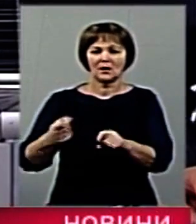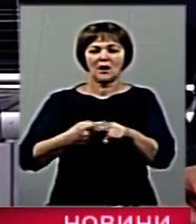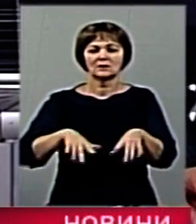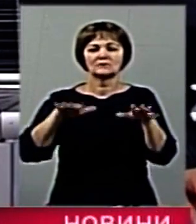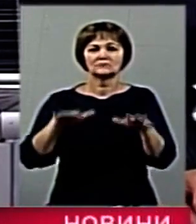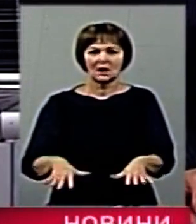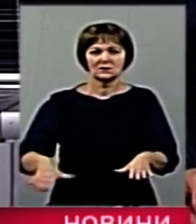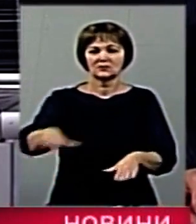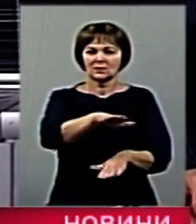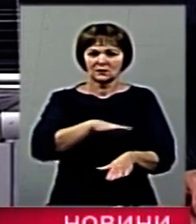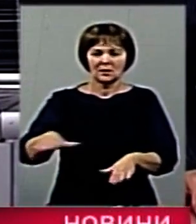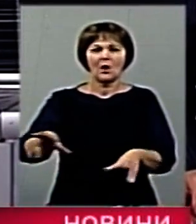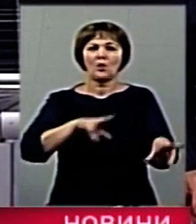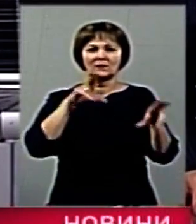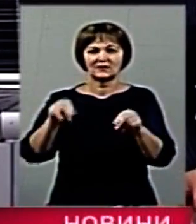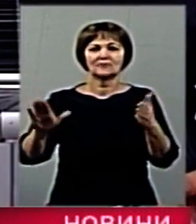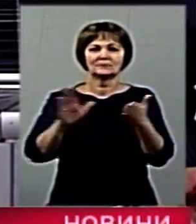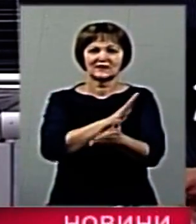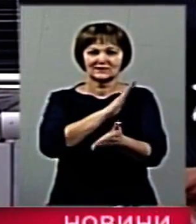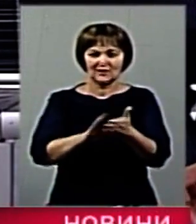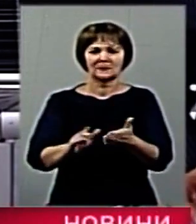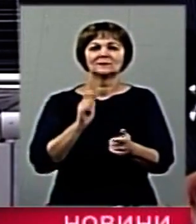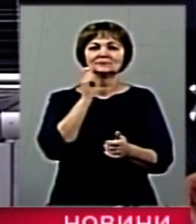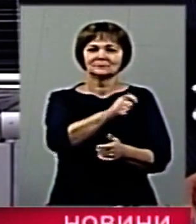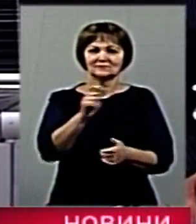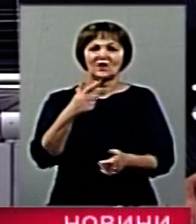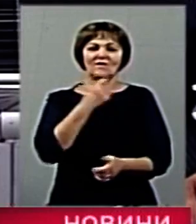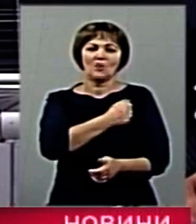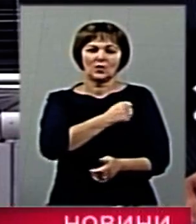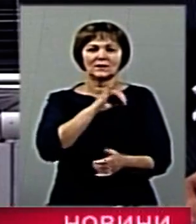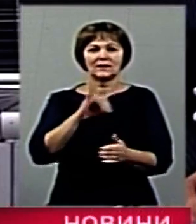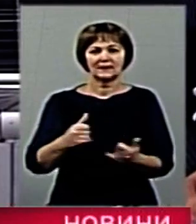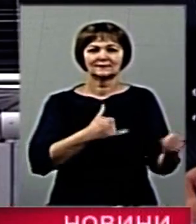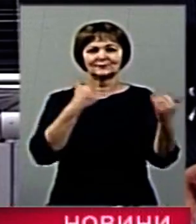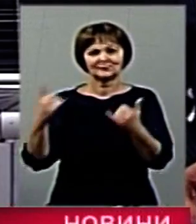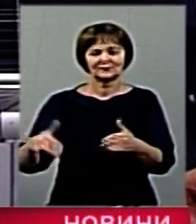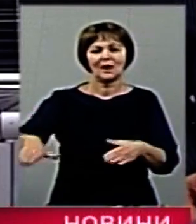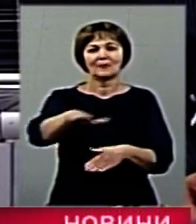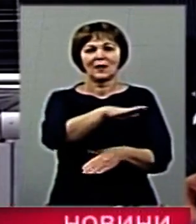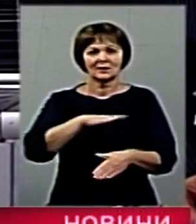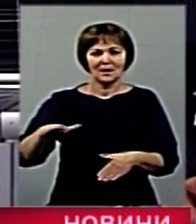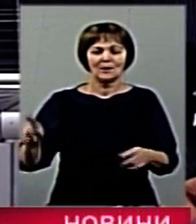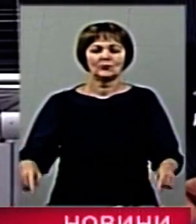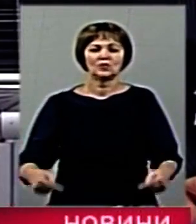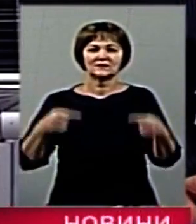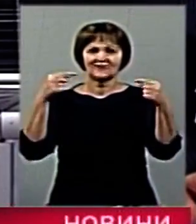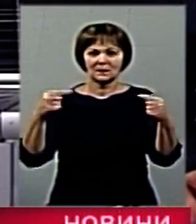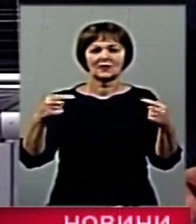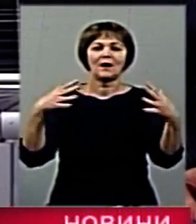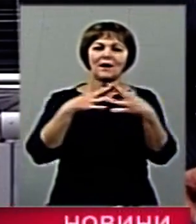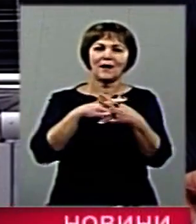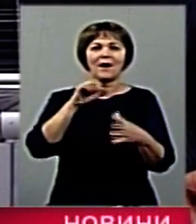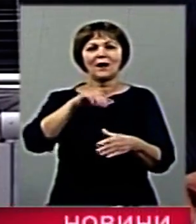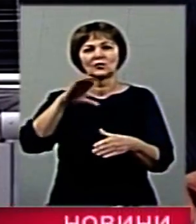зону. Натомість забудовник обіцяє безкоштовні квартири військовим та облаштувати майданчик для відпочинку. Протистояння учасників АТО та